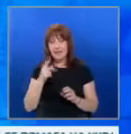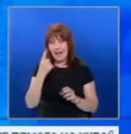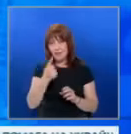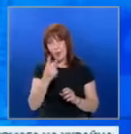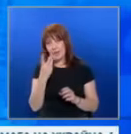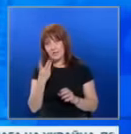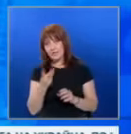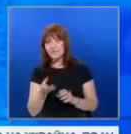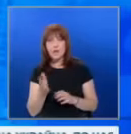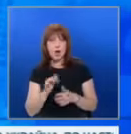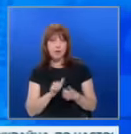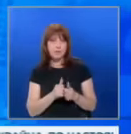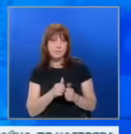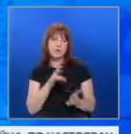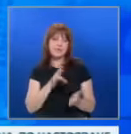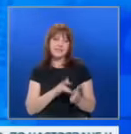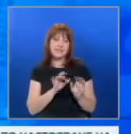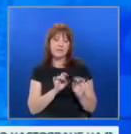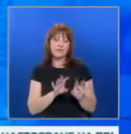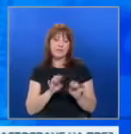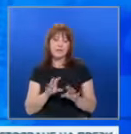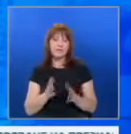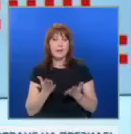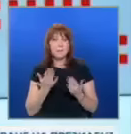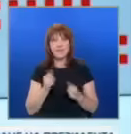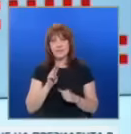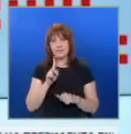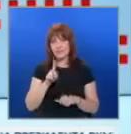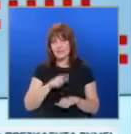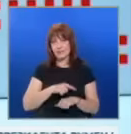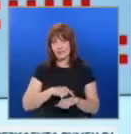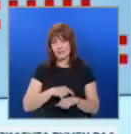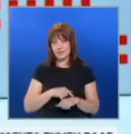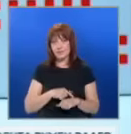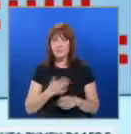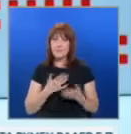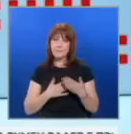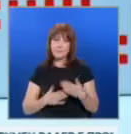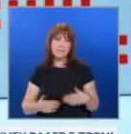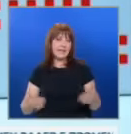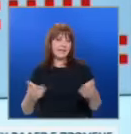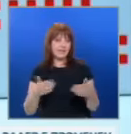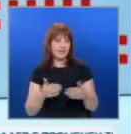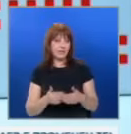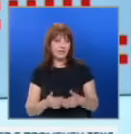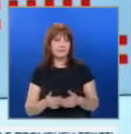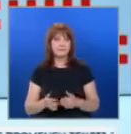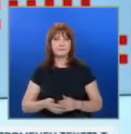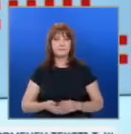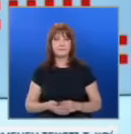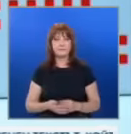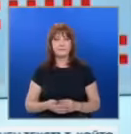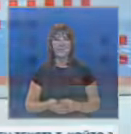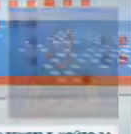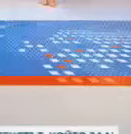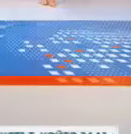Още спортни новини очаквайте в централната ни емисия малко преди 21 часа. Наде! Така емисията ни в 18 завърши. Довиждане от екипа